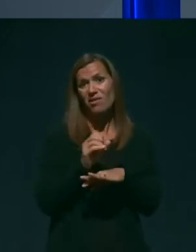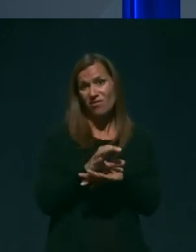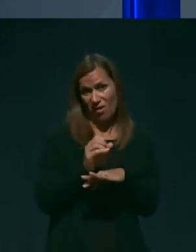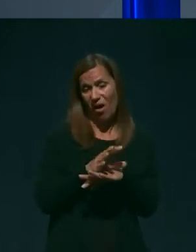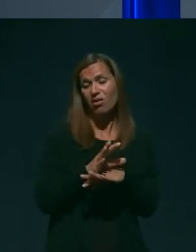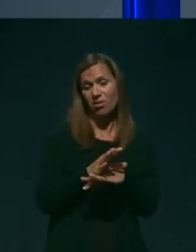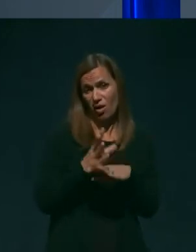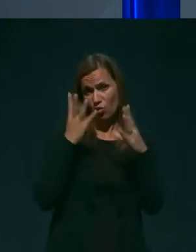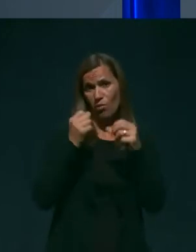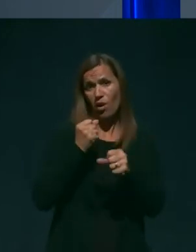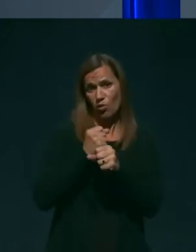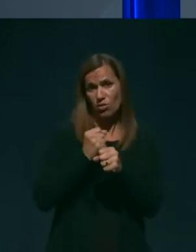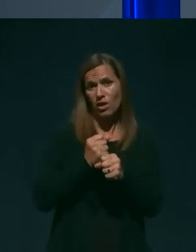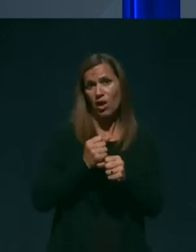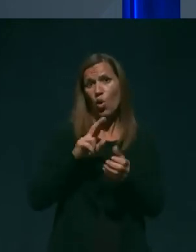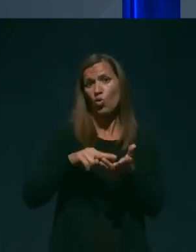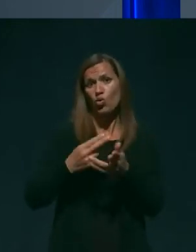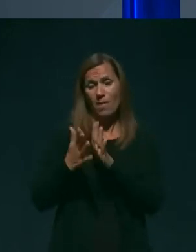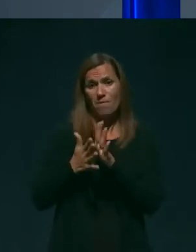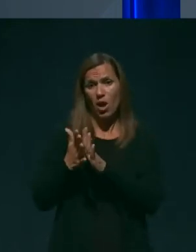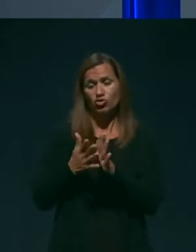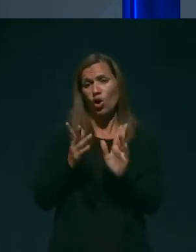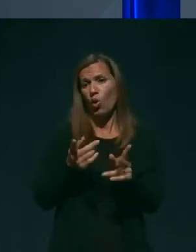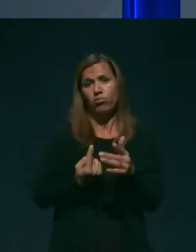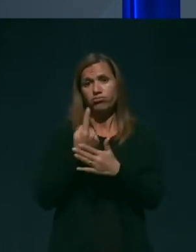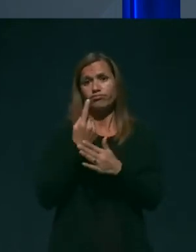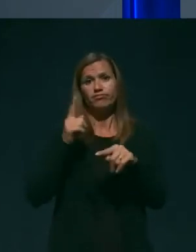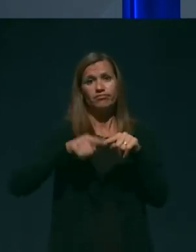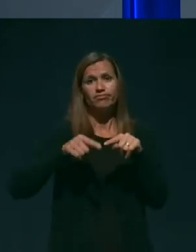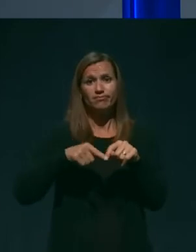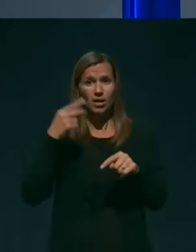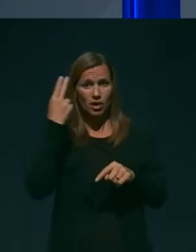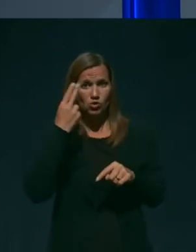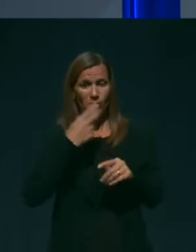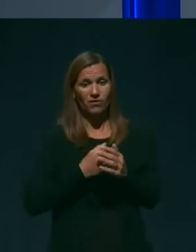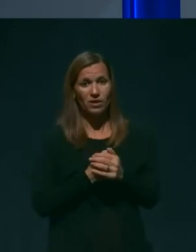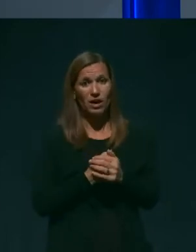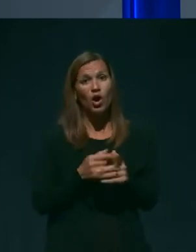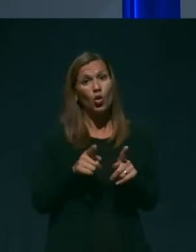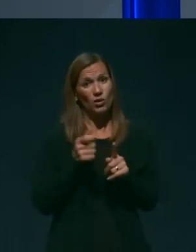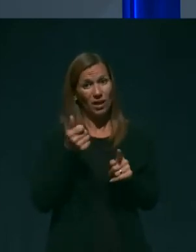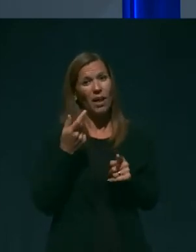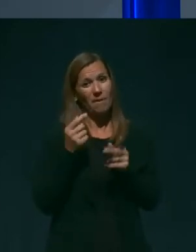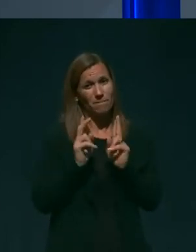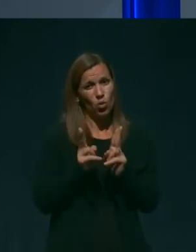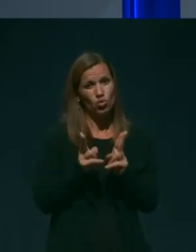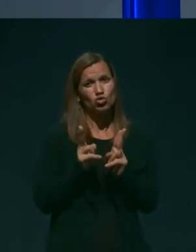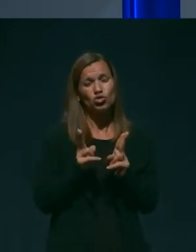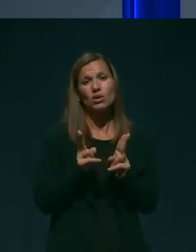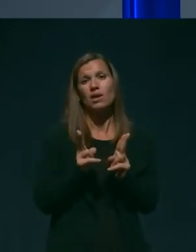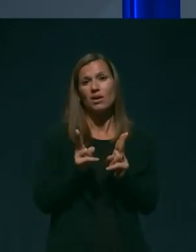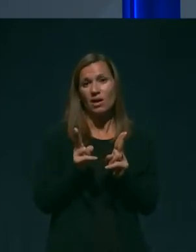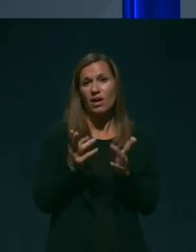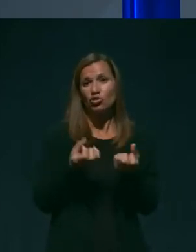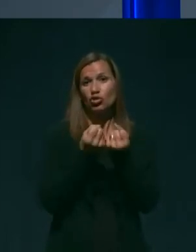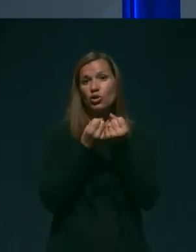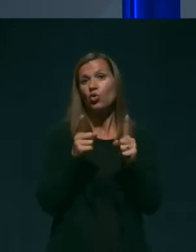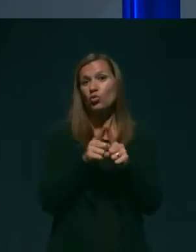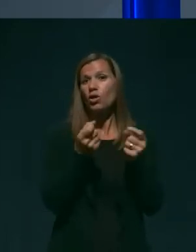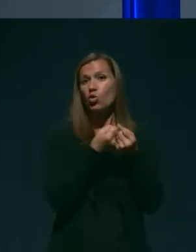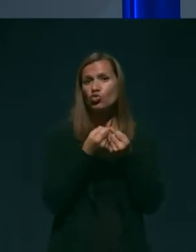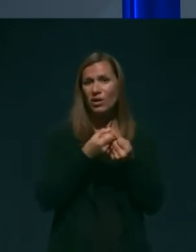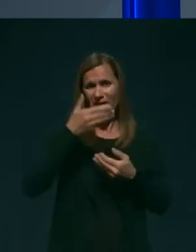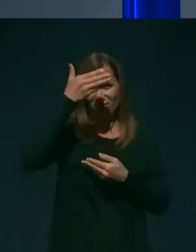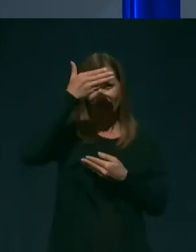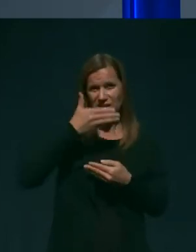povzroči tudi napačen prevod. Kot eno iz medmožnih rešitev vidimo vnošenju vizirjev, ki omogoča